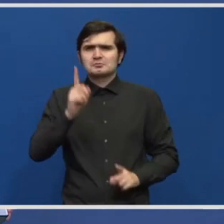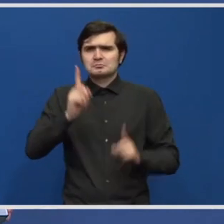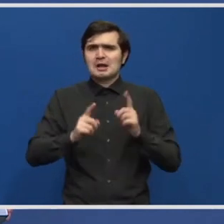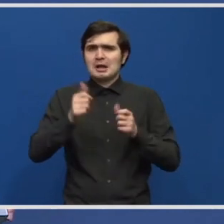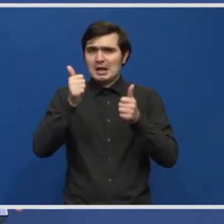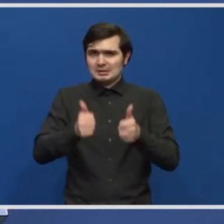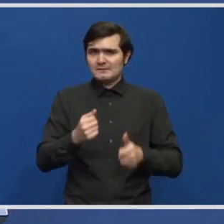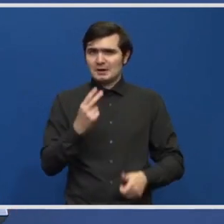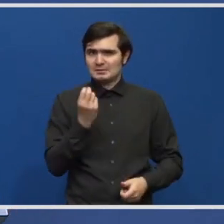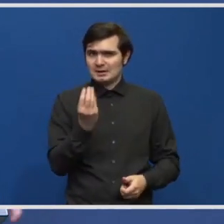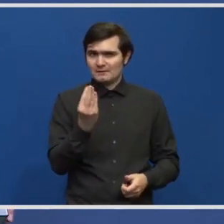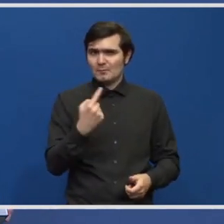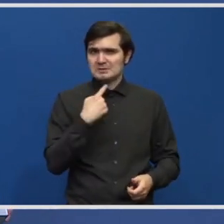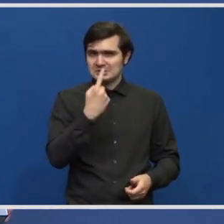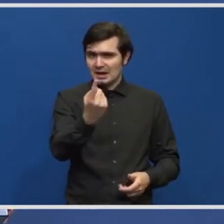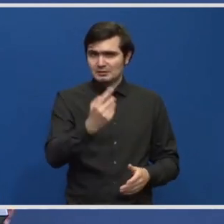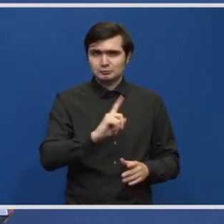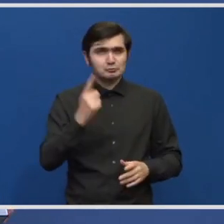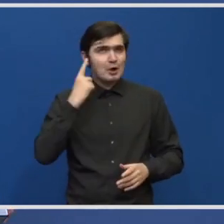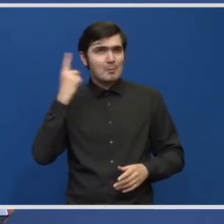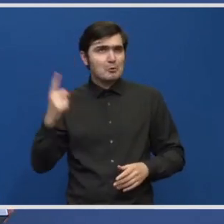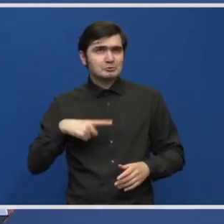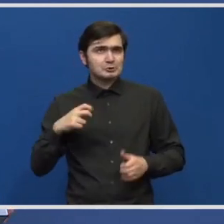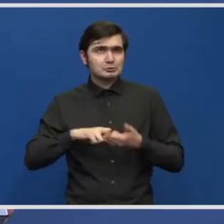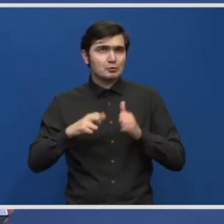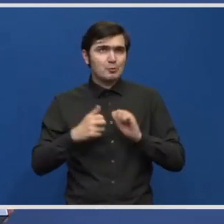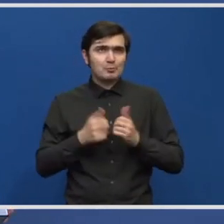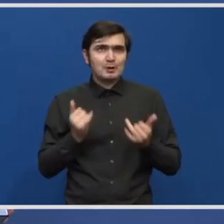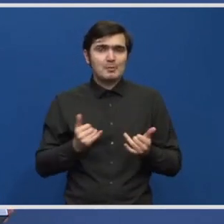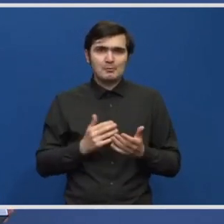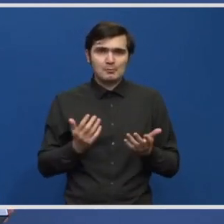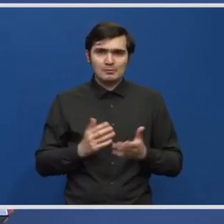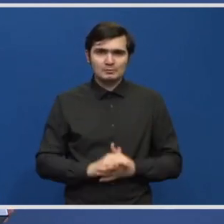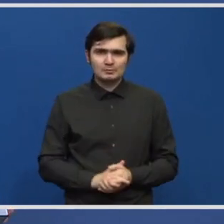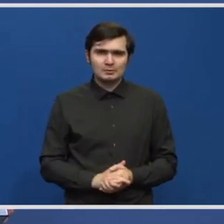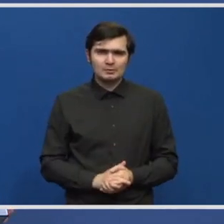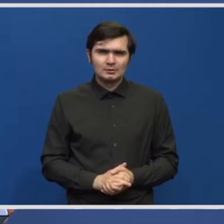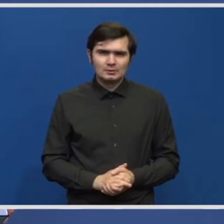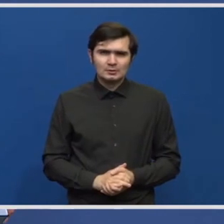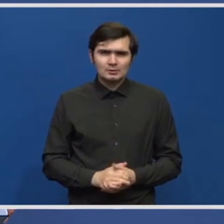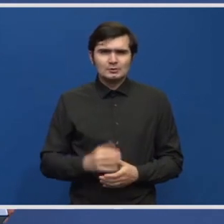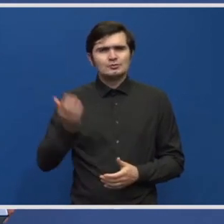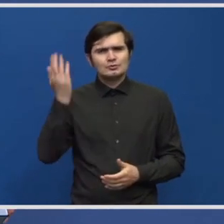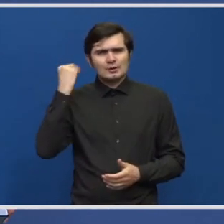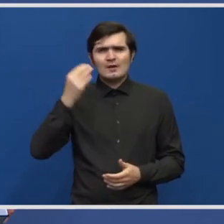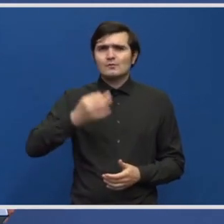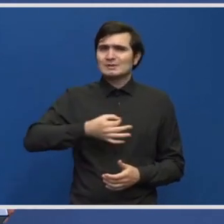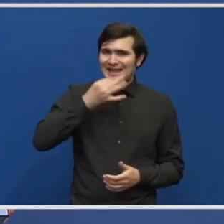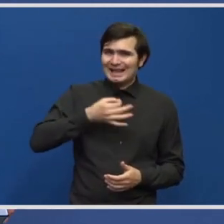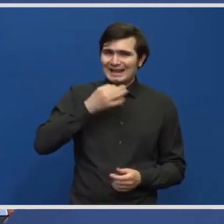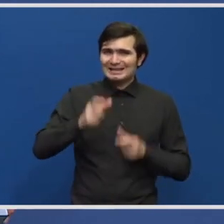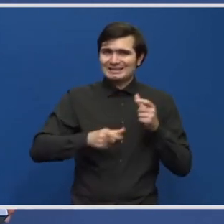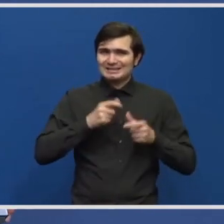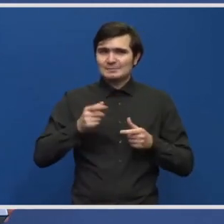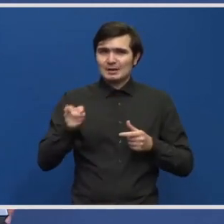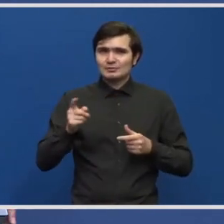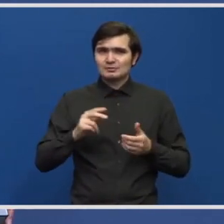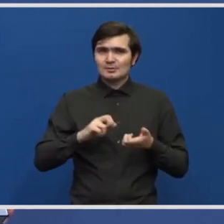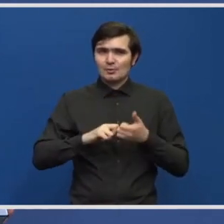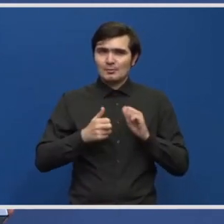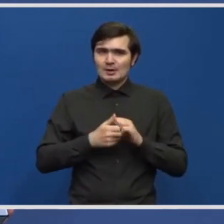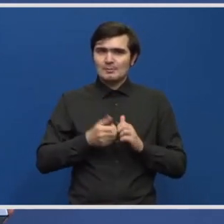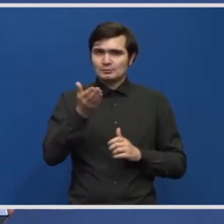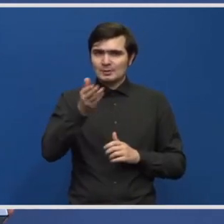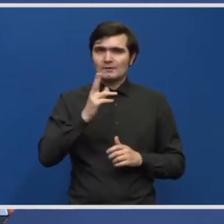informația în momentul de față. Eu nu am auzit că ar fi o problemă iminentă. Și la precedentele declarații legate de acest subiect al Metro